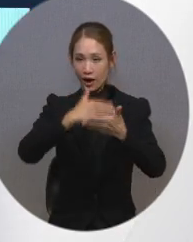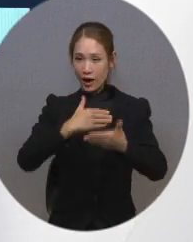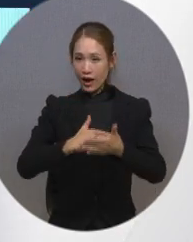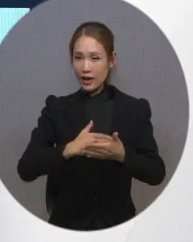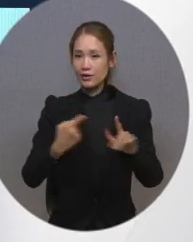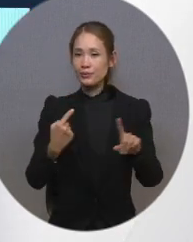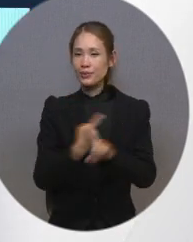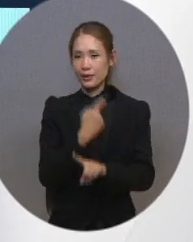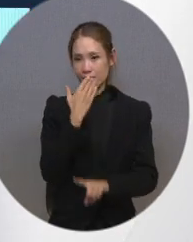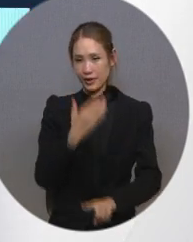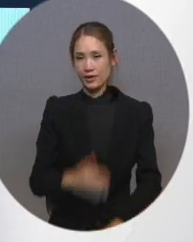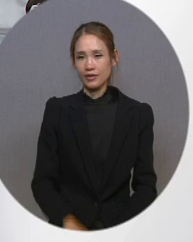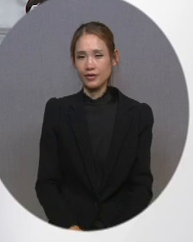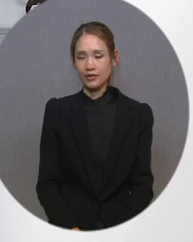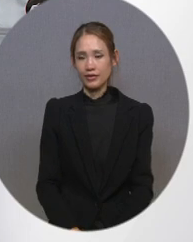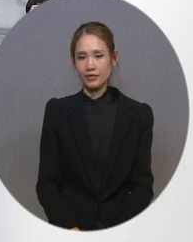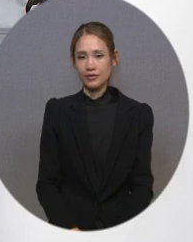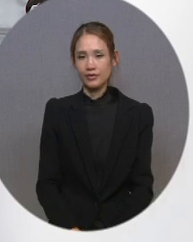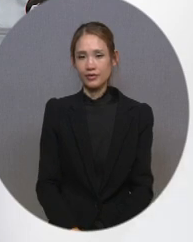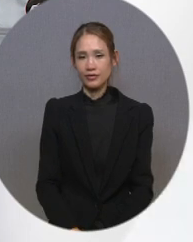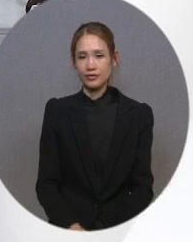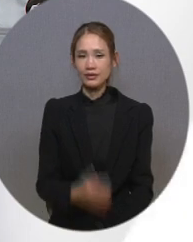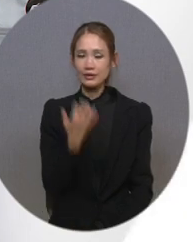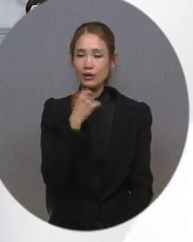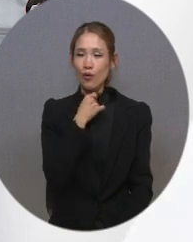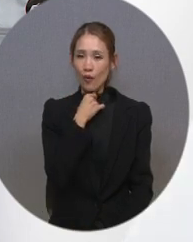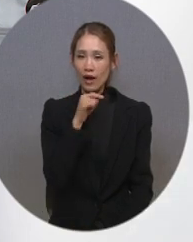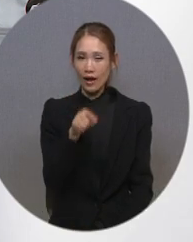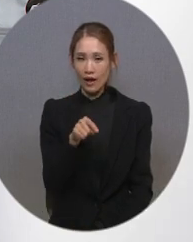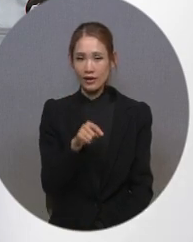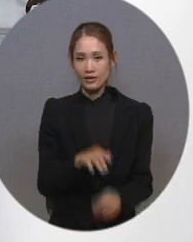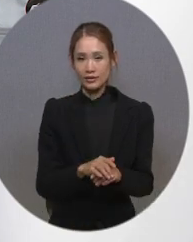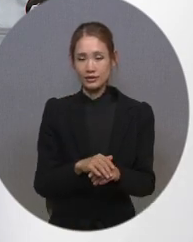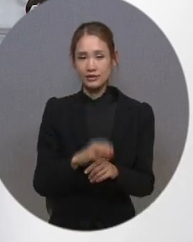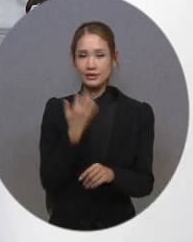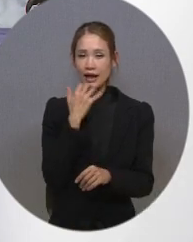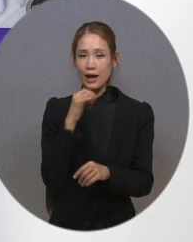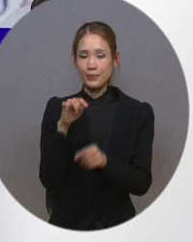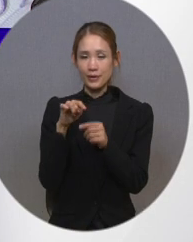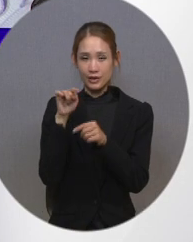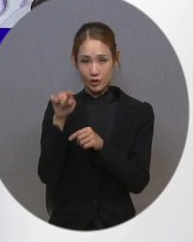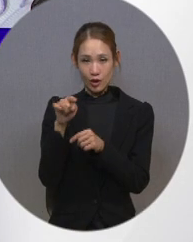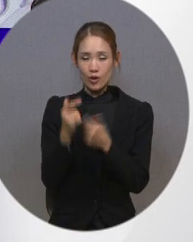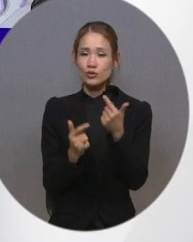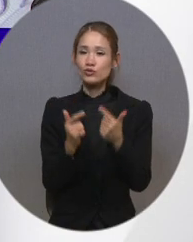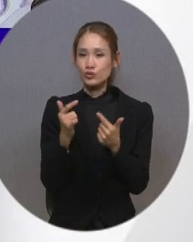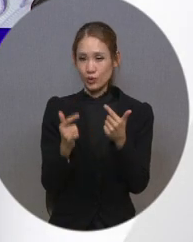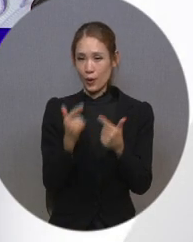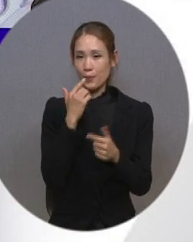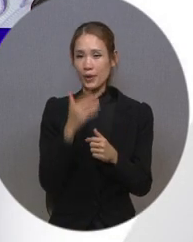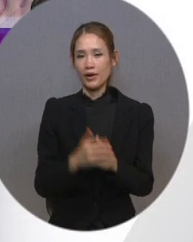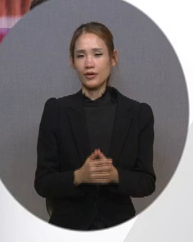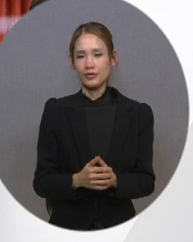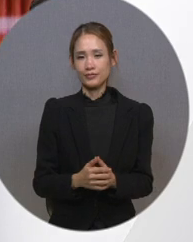있습니다. 자막 색상은 리모컨의 자막 색상 버튼을 눌러 조정할 수 있으며